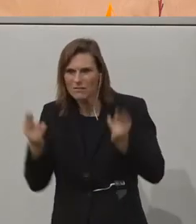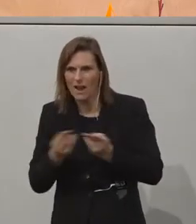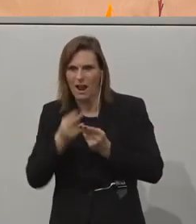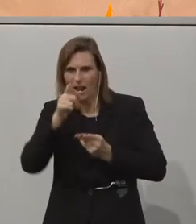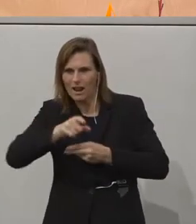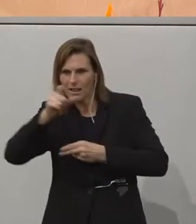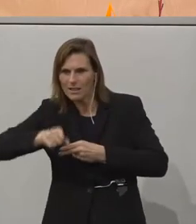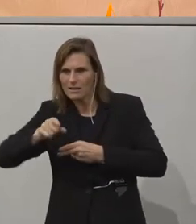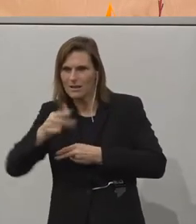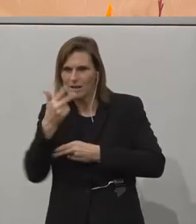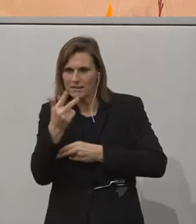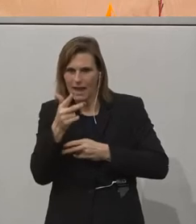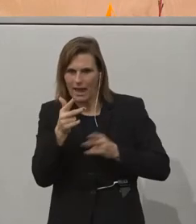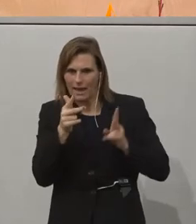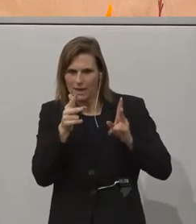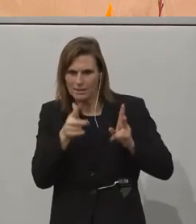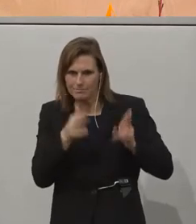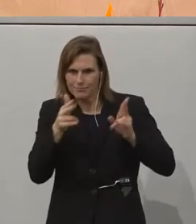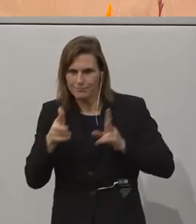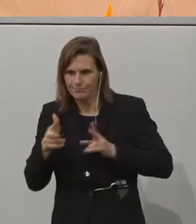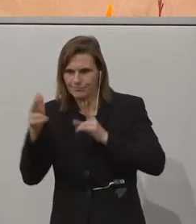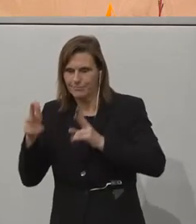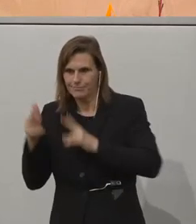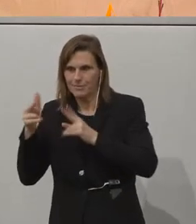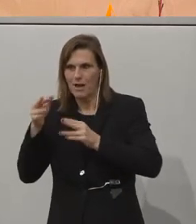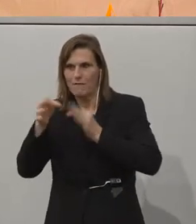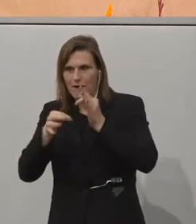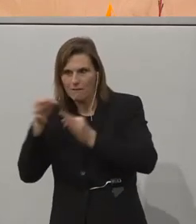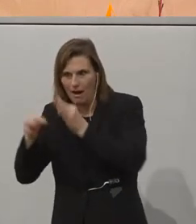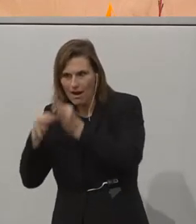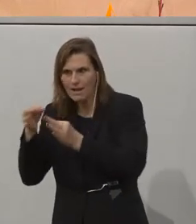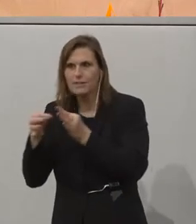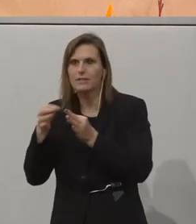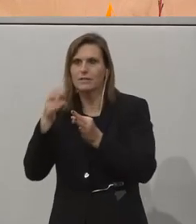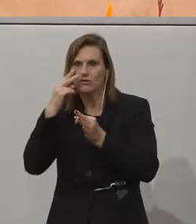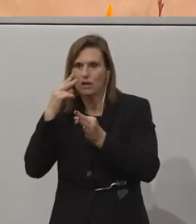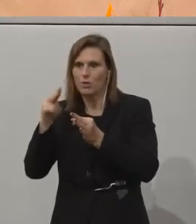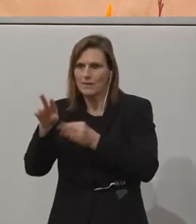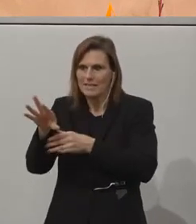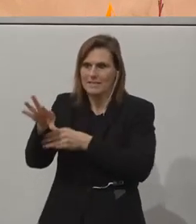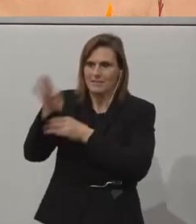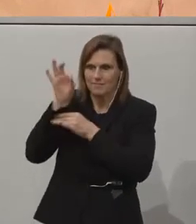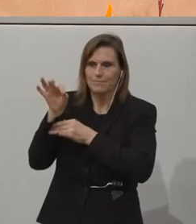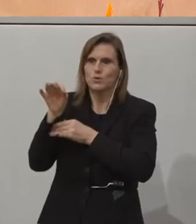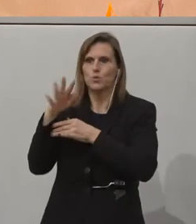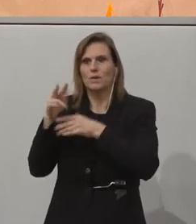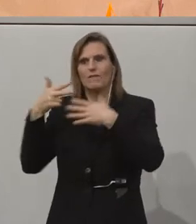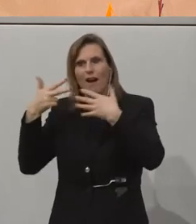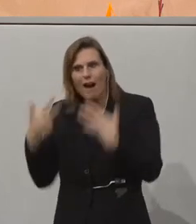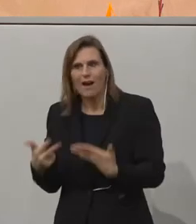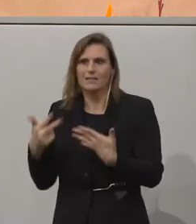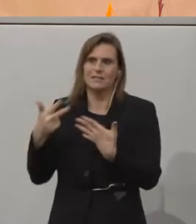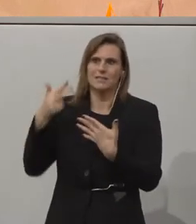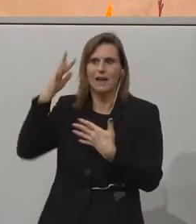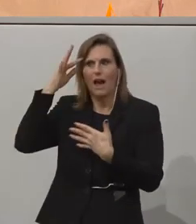einem dreistufigen Verfahren so verdichtet, dass wir dann am Ende des Tages etwa 80 Innovationen